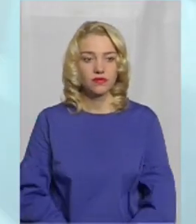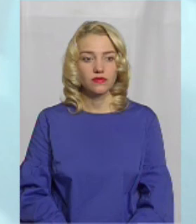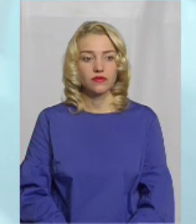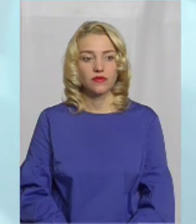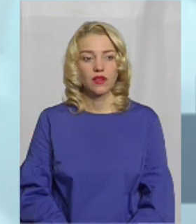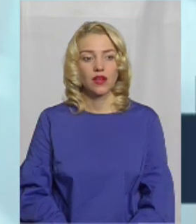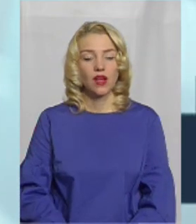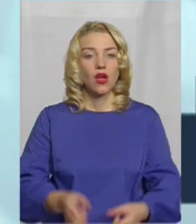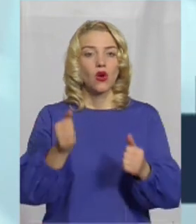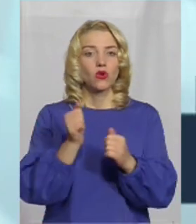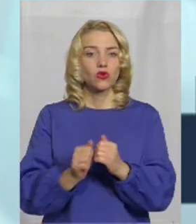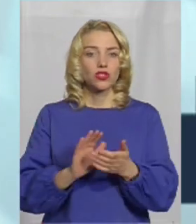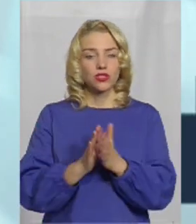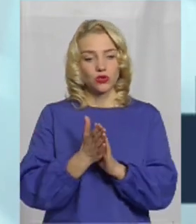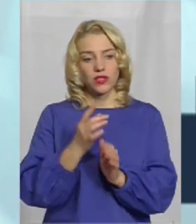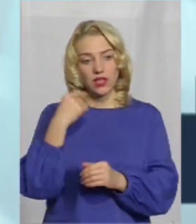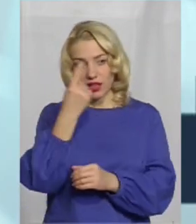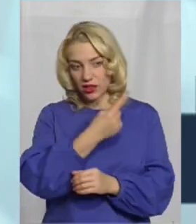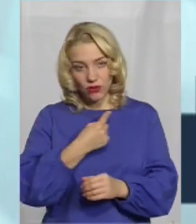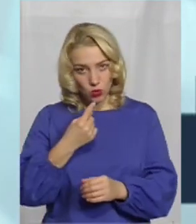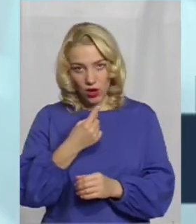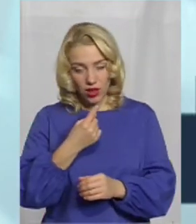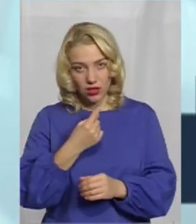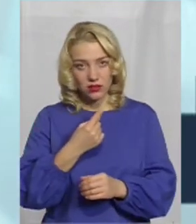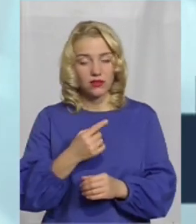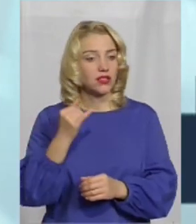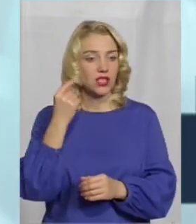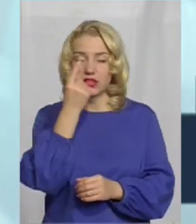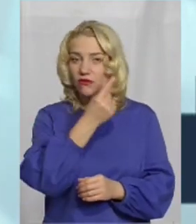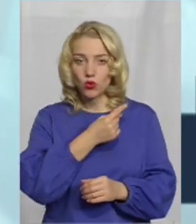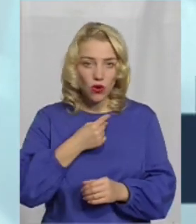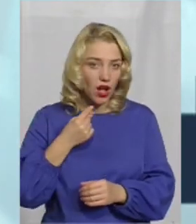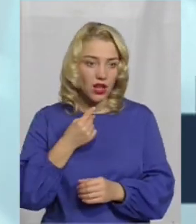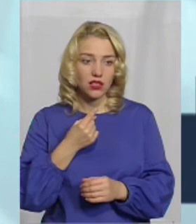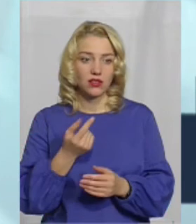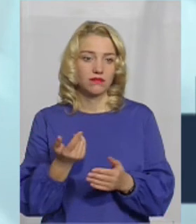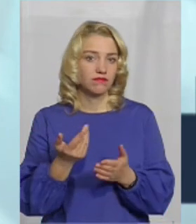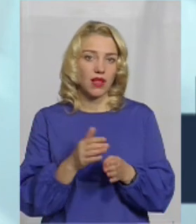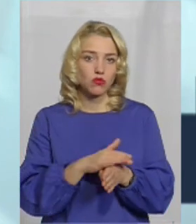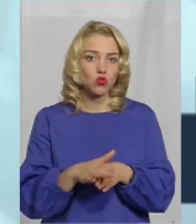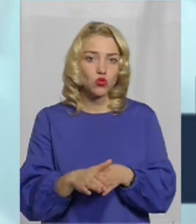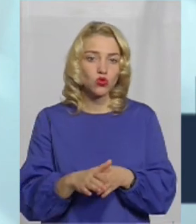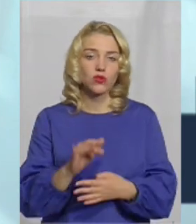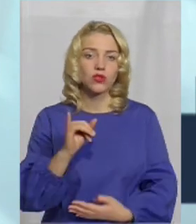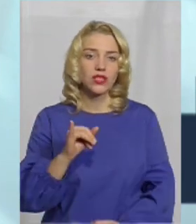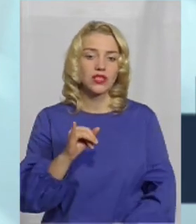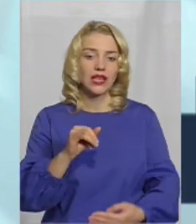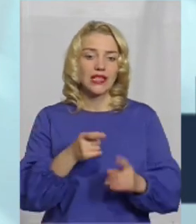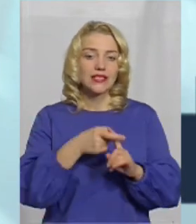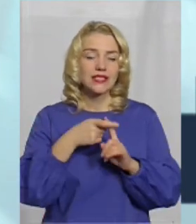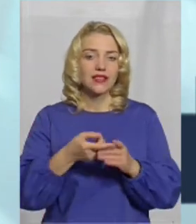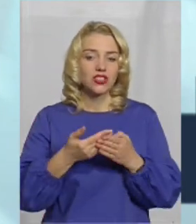Ви знаєте, кожна ситуація індивідуальна. Індивідуальна. Абсолютно індивідуальна. Залежить від того,